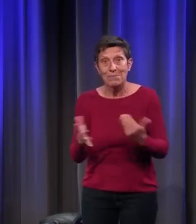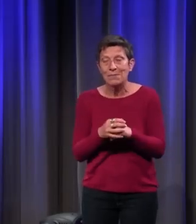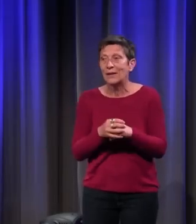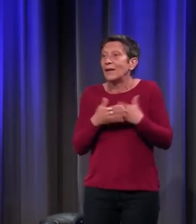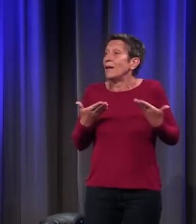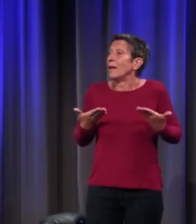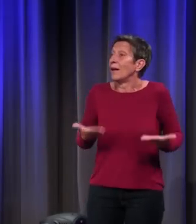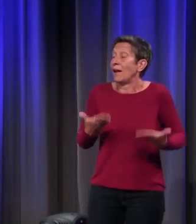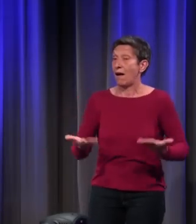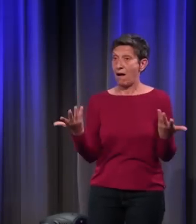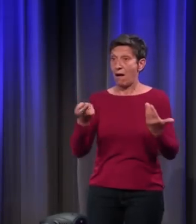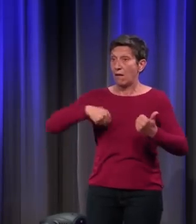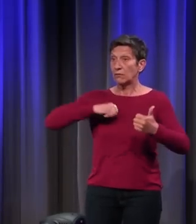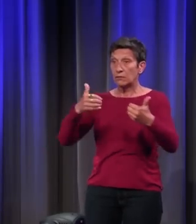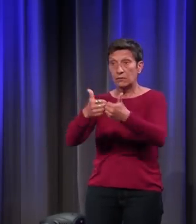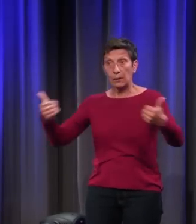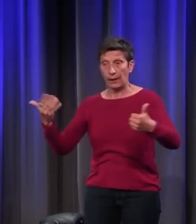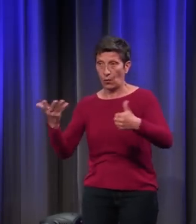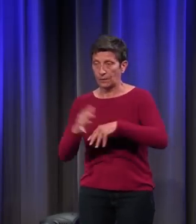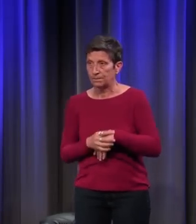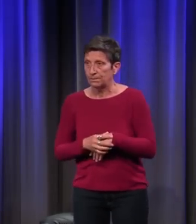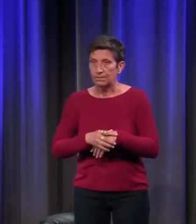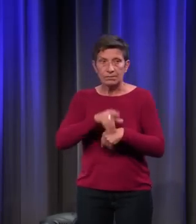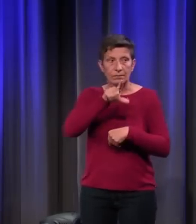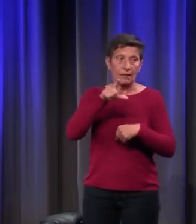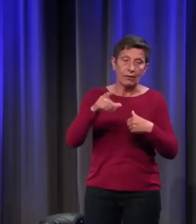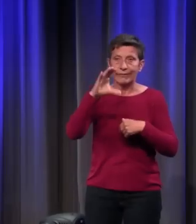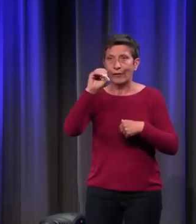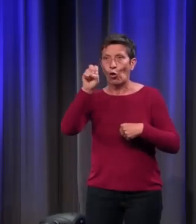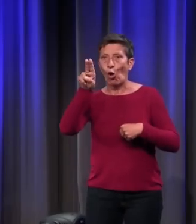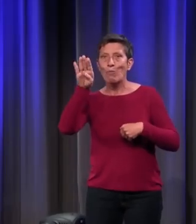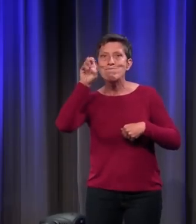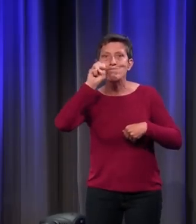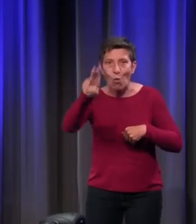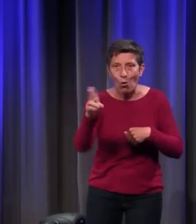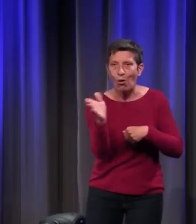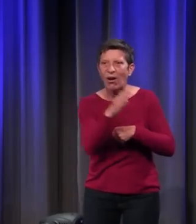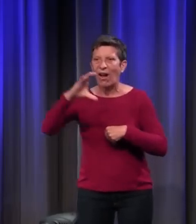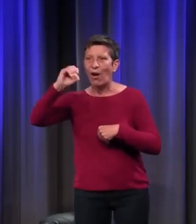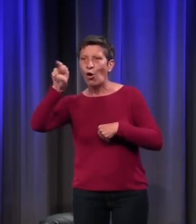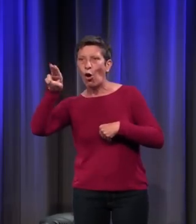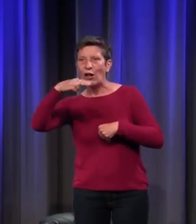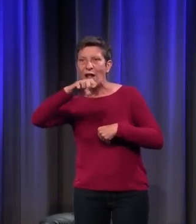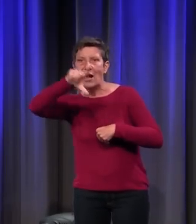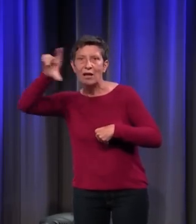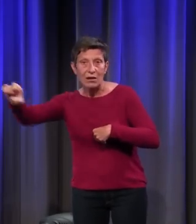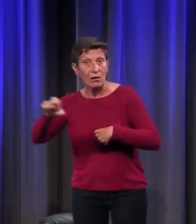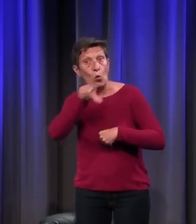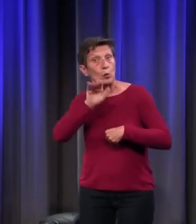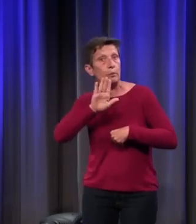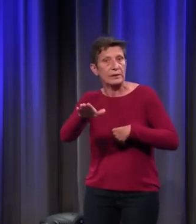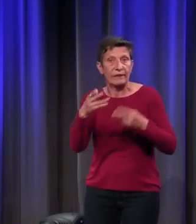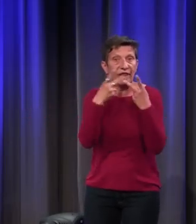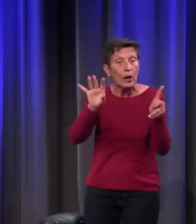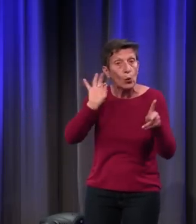Aujourd'hui, nous distinguons, par exemple, le corbeau de la corneille. Ce sont deux espèces d'oiseaux, cousines, bien sûr, mais différentes.